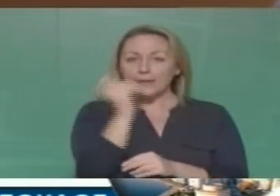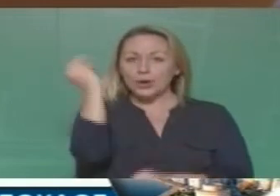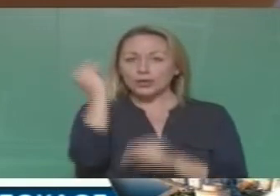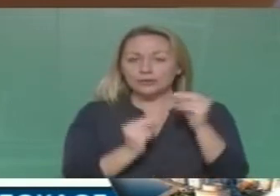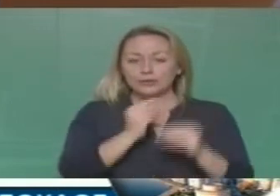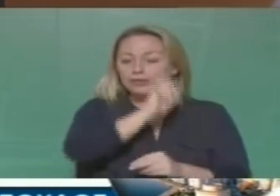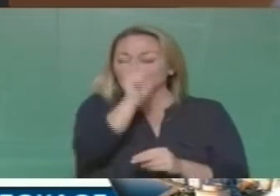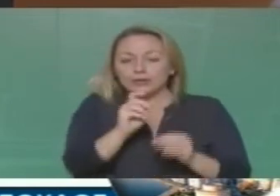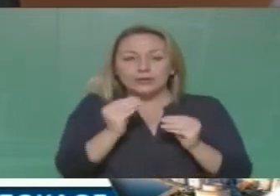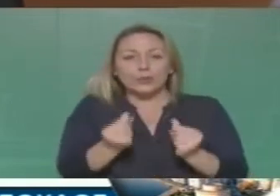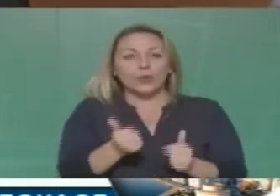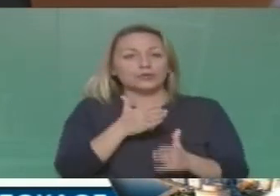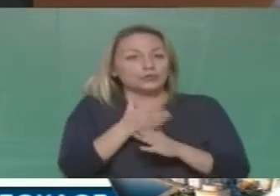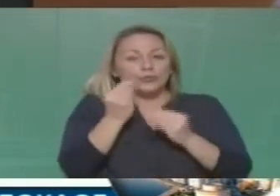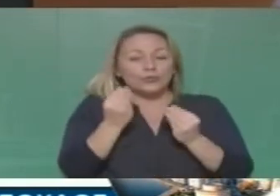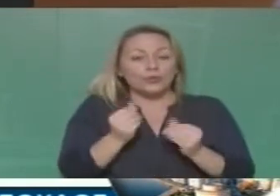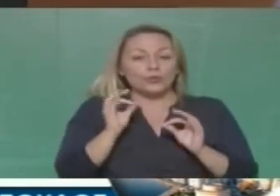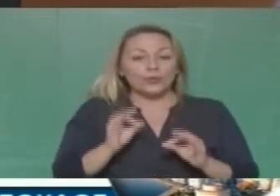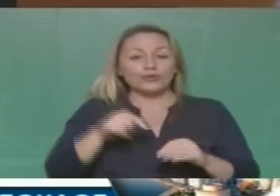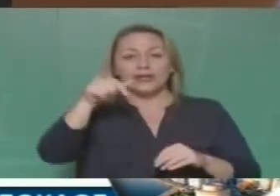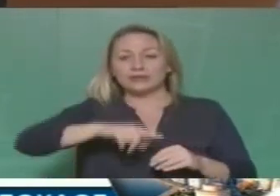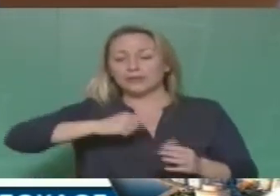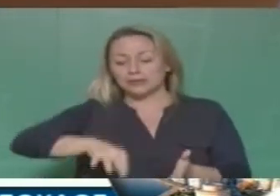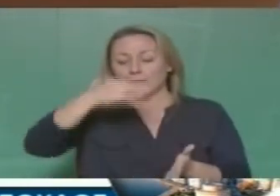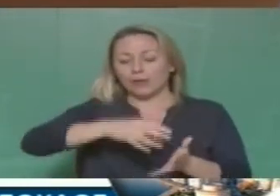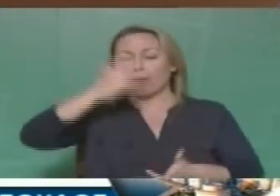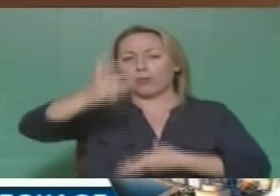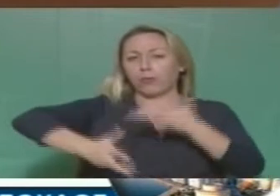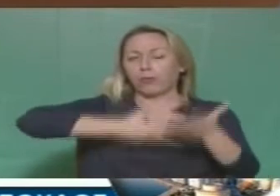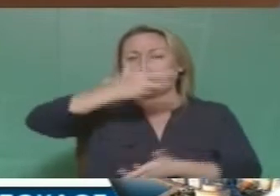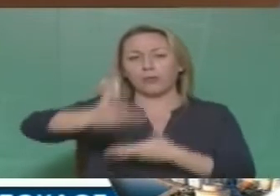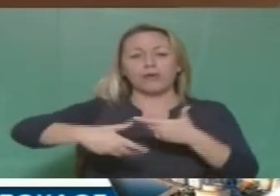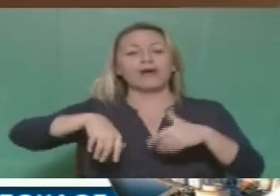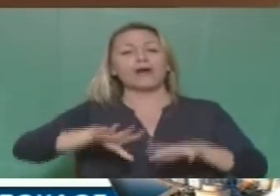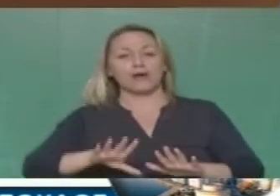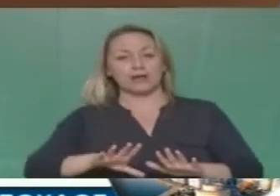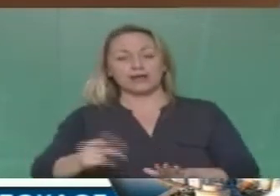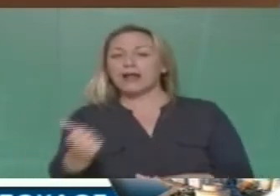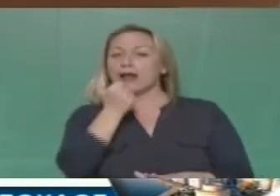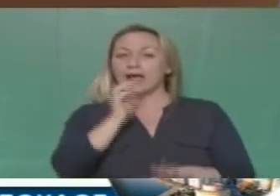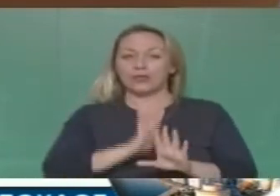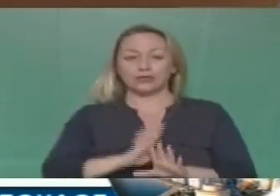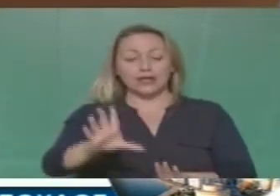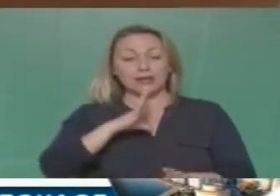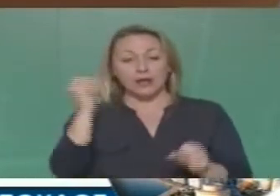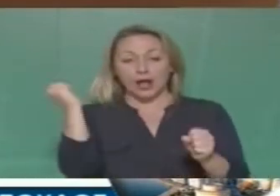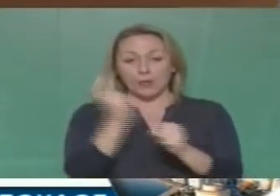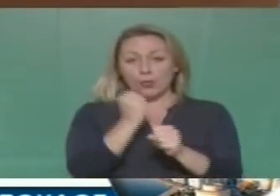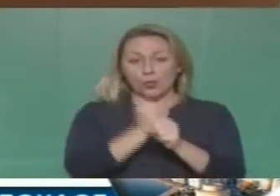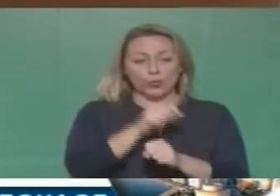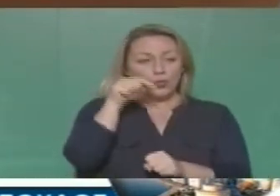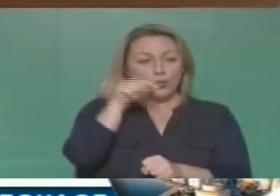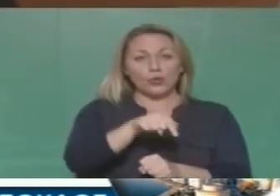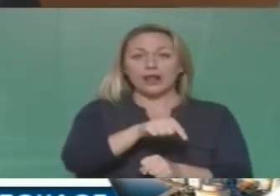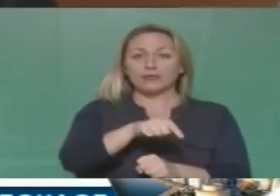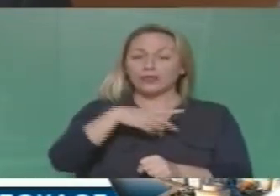επιβίωσης είναι να γίνεται ένας χαβαλές, ένας ντόρος να πλακωνόμαστε και τα λοιπά. Νομίζω ότι κάνει λάθος. Πάντως οι εργαζόμενοι και αυτό το μέτρο το έχουν και θα